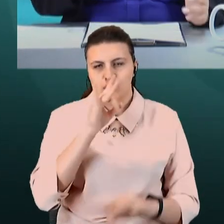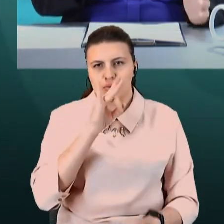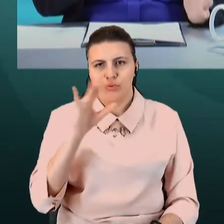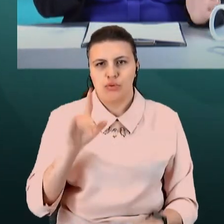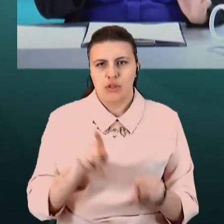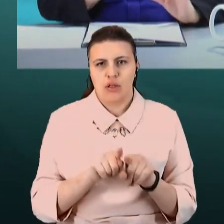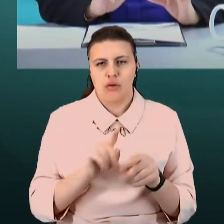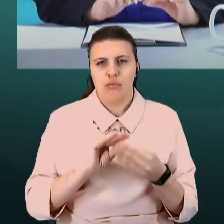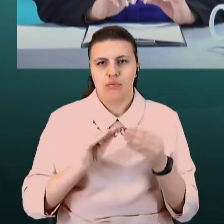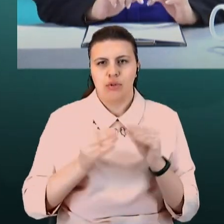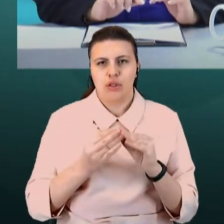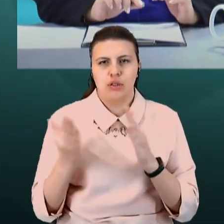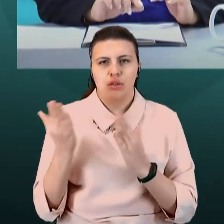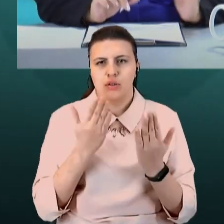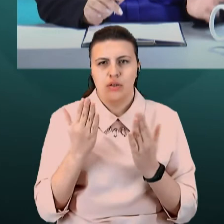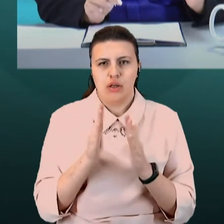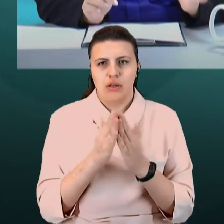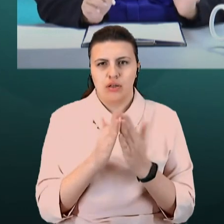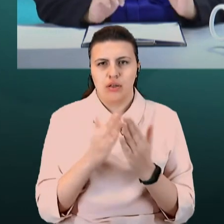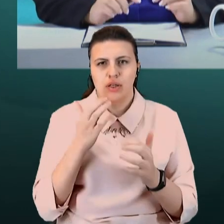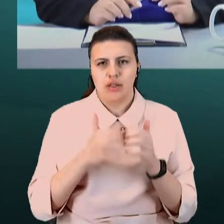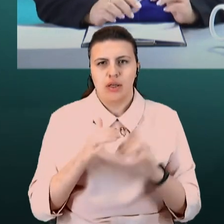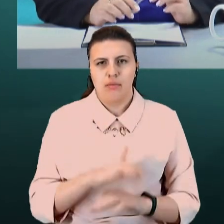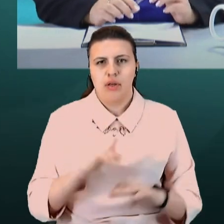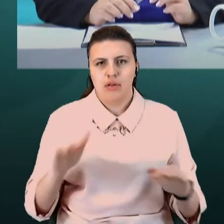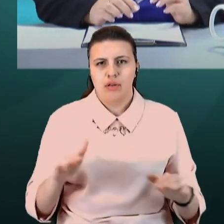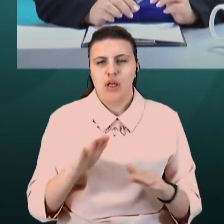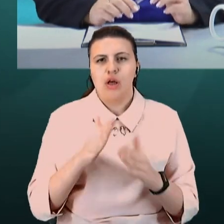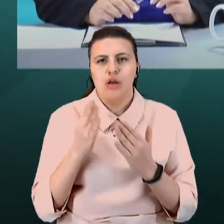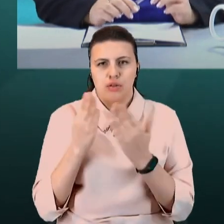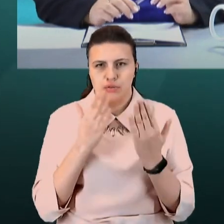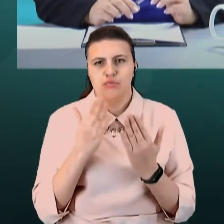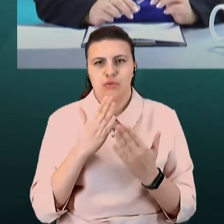книжок серед маленьких читачів? Чи люблять діти читати?